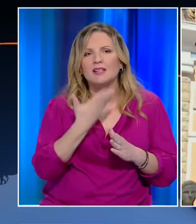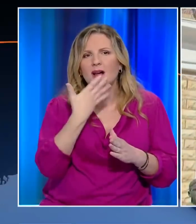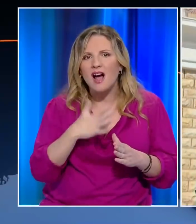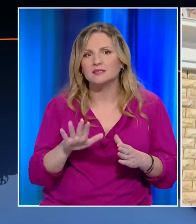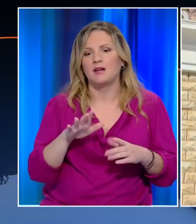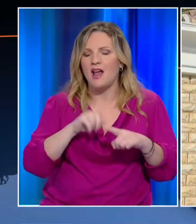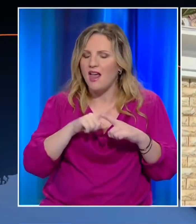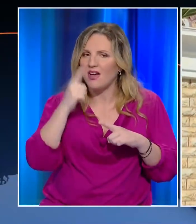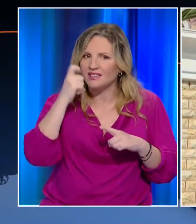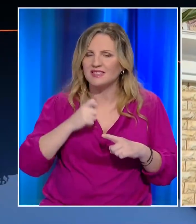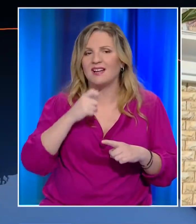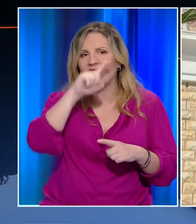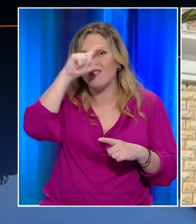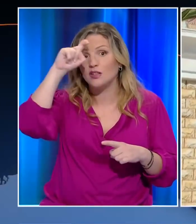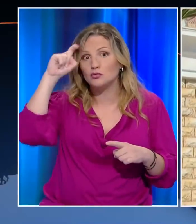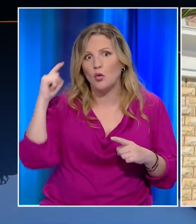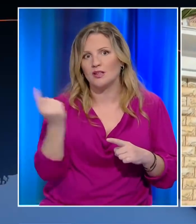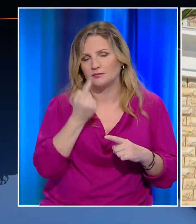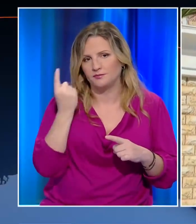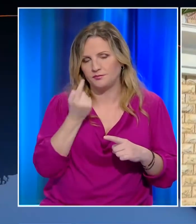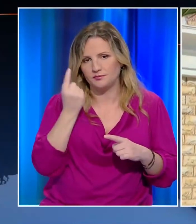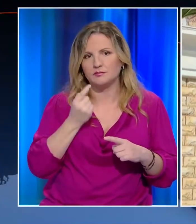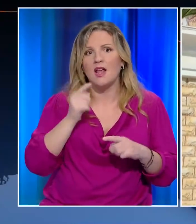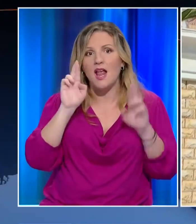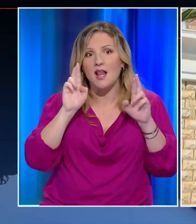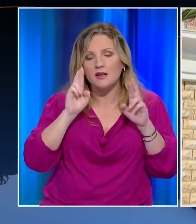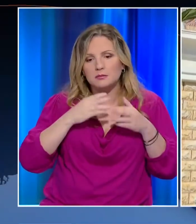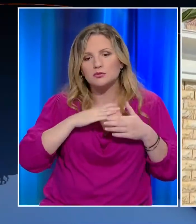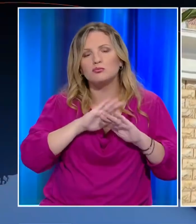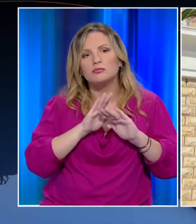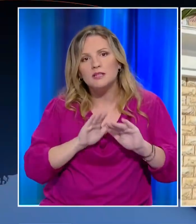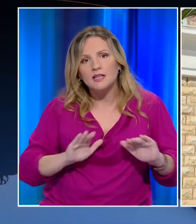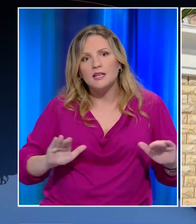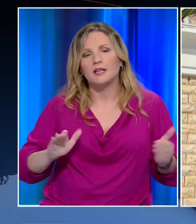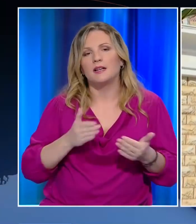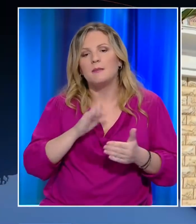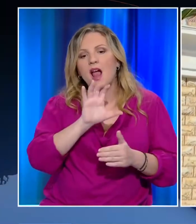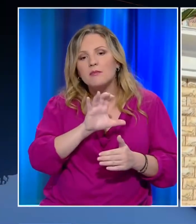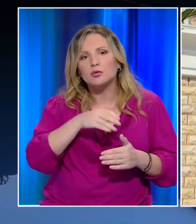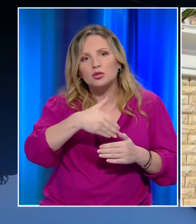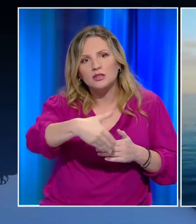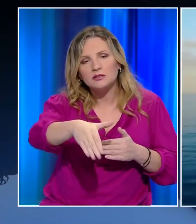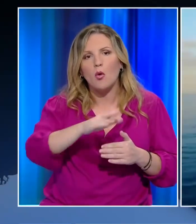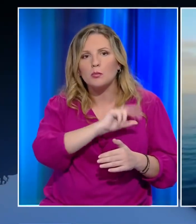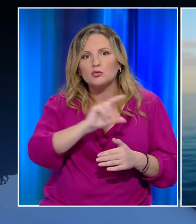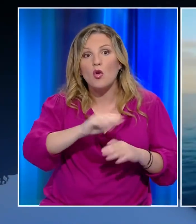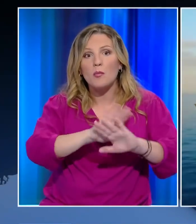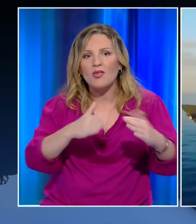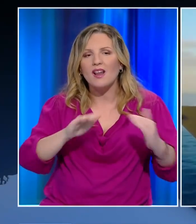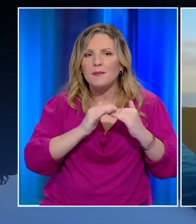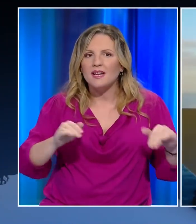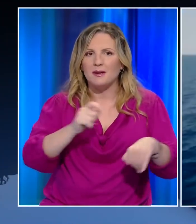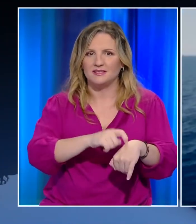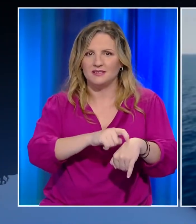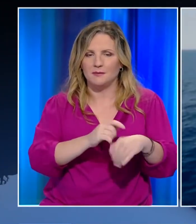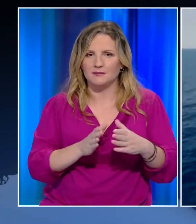μαθημένη σε αυτά. Μακάρι να περάσουμε, να ζήσουμε σε ήρεμους καιρούς και σε ήρεμες θάλασσες πάντα σαν αυτή τη σημερινή. Τη στιγμή πάντως